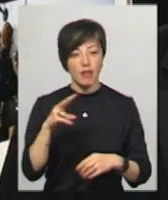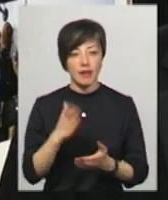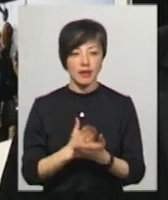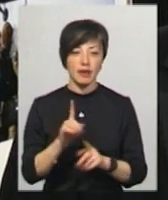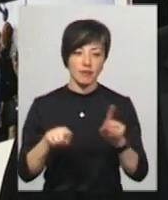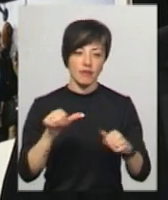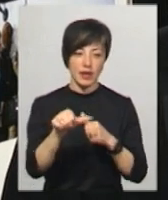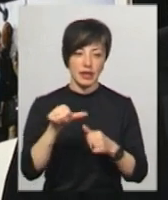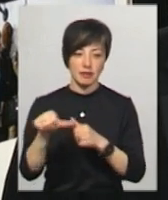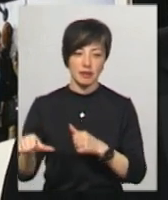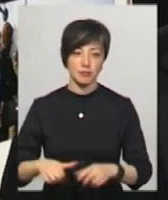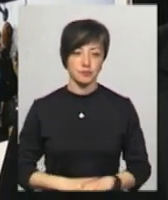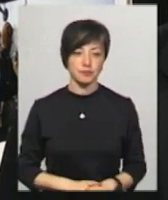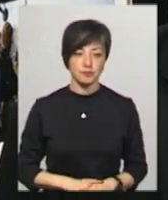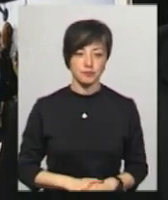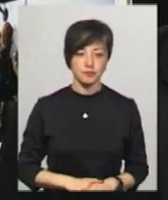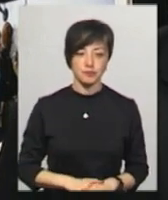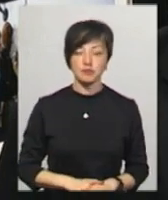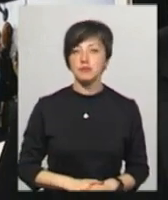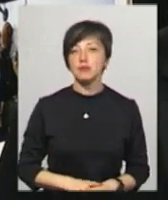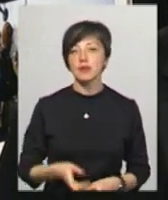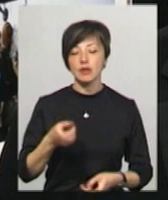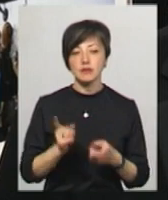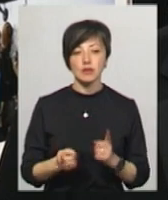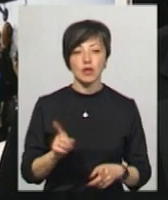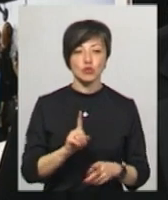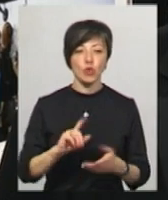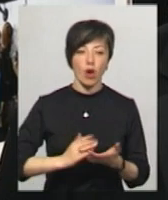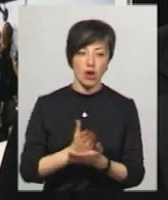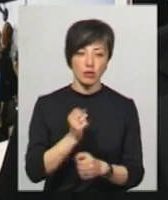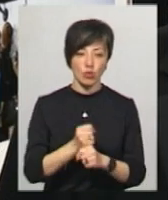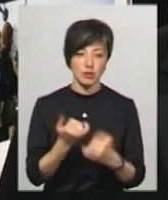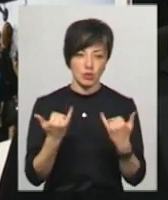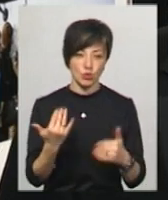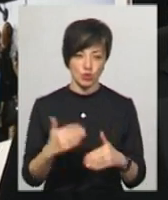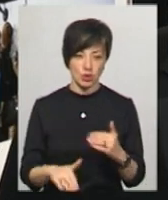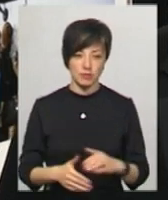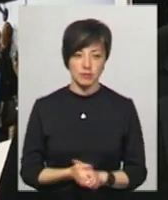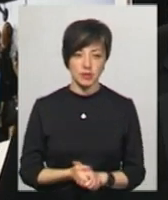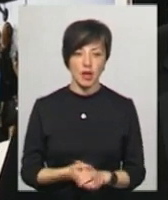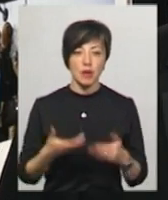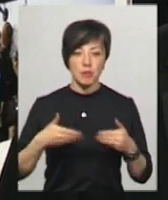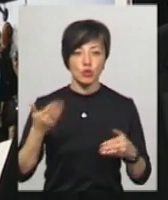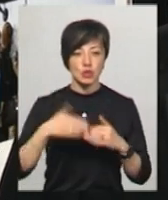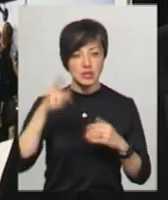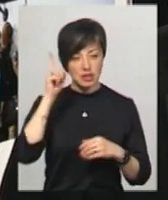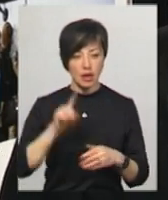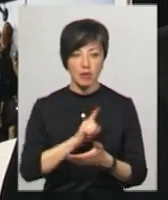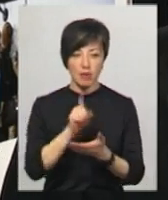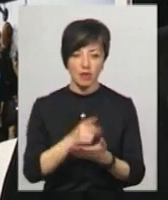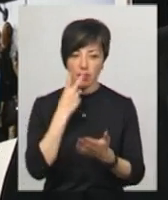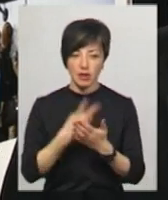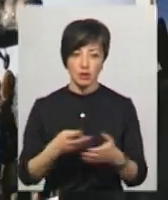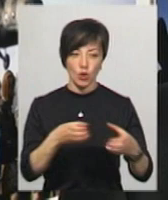винятки. Але, звичайно, що карти робляться вже, тому що ми вже знаємо, як мають